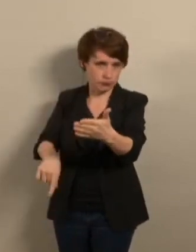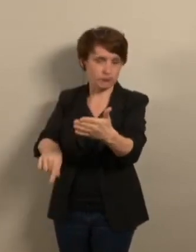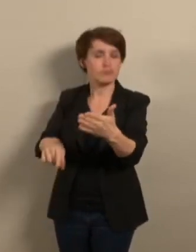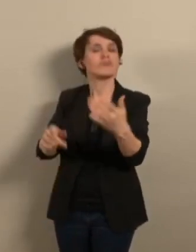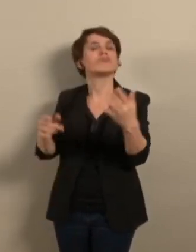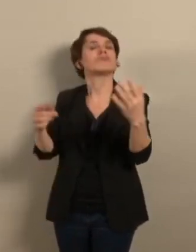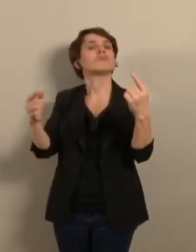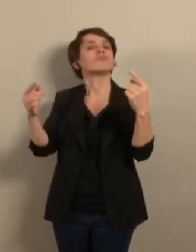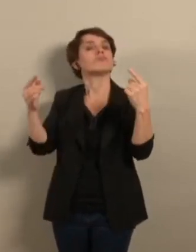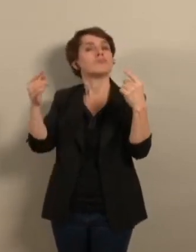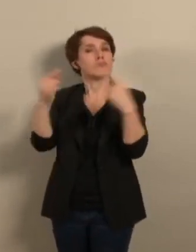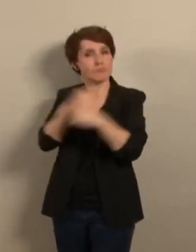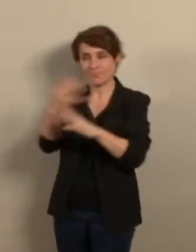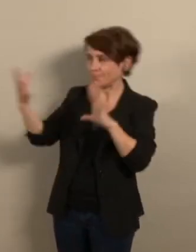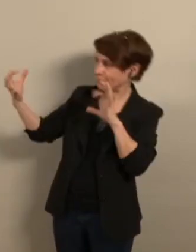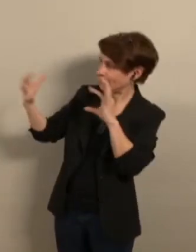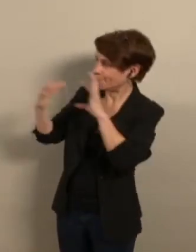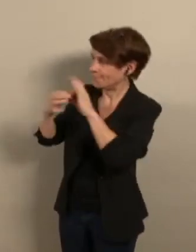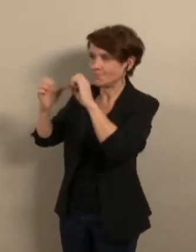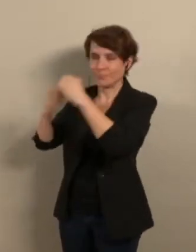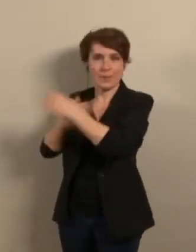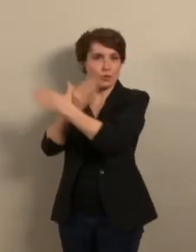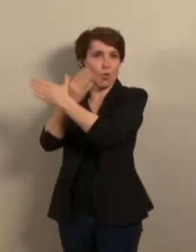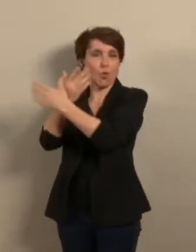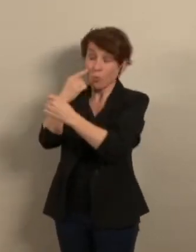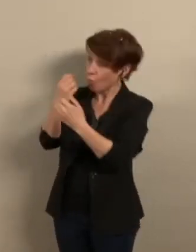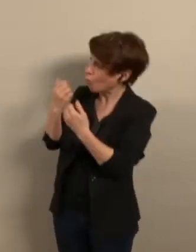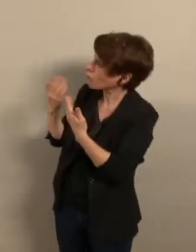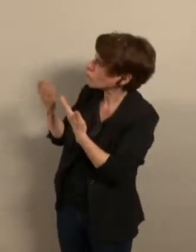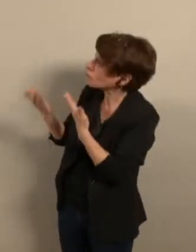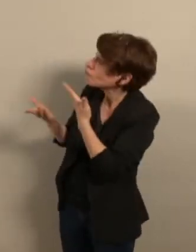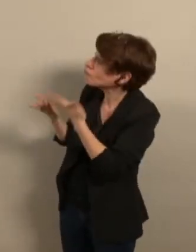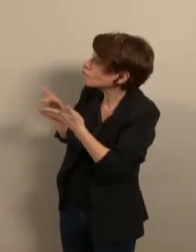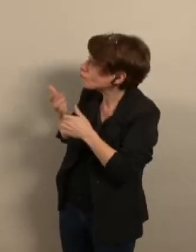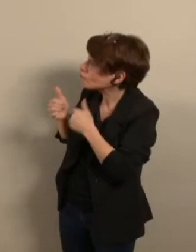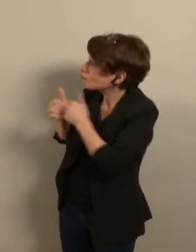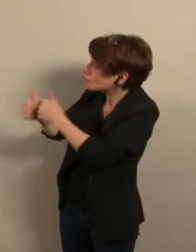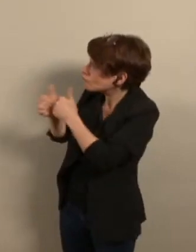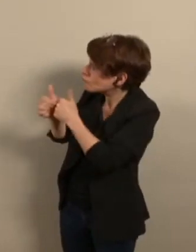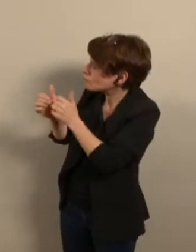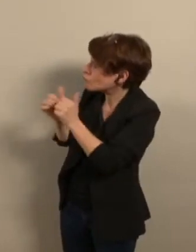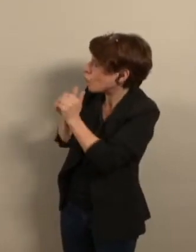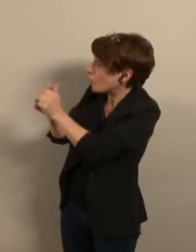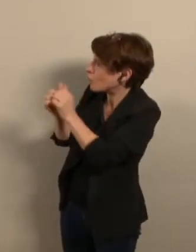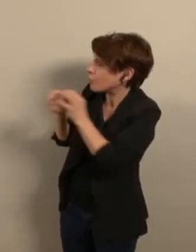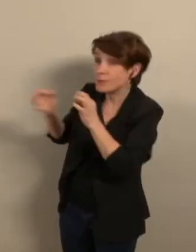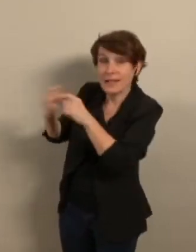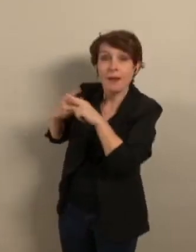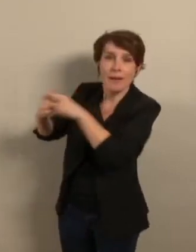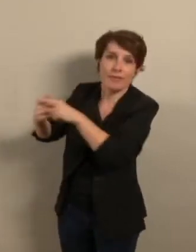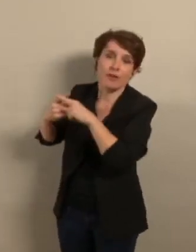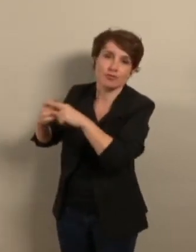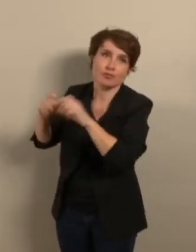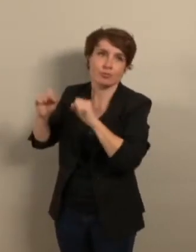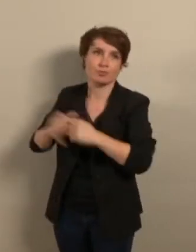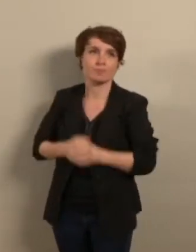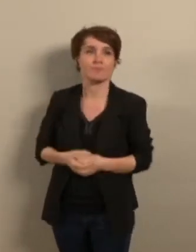des discussions avec la métropole pour trouver une solution de mutualisation des salles de délibération. Je vous remercie.